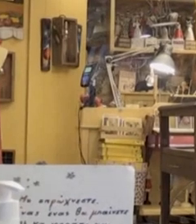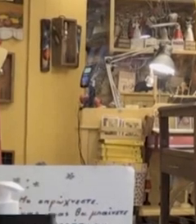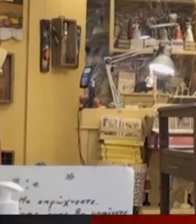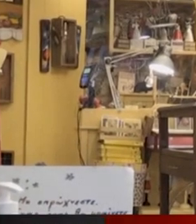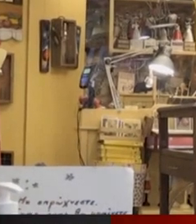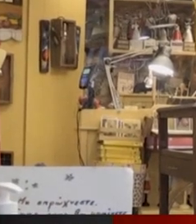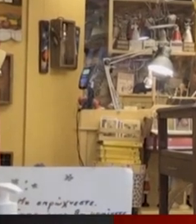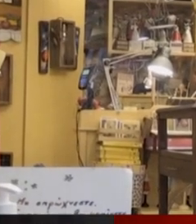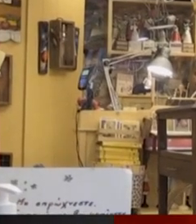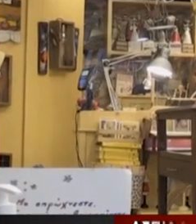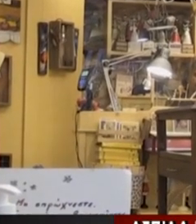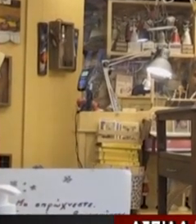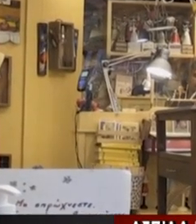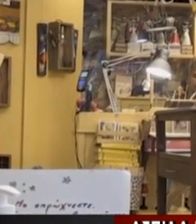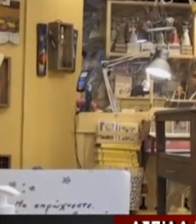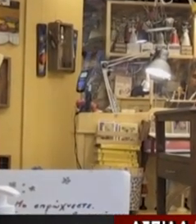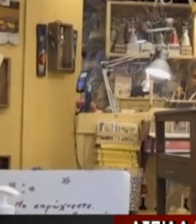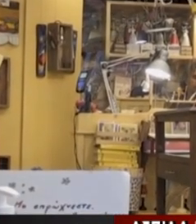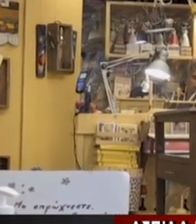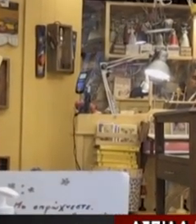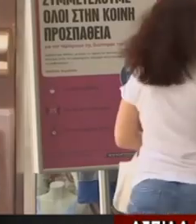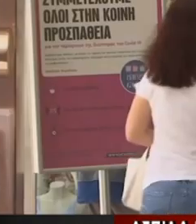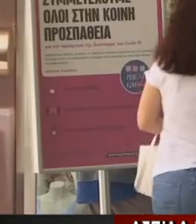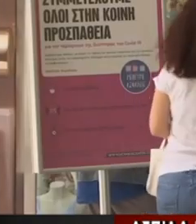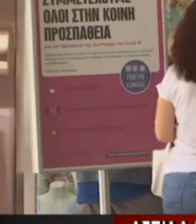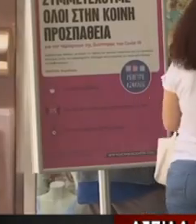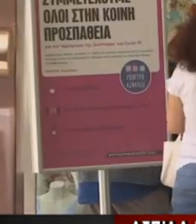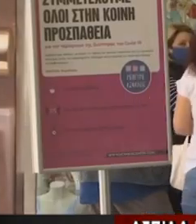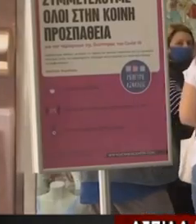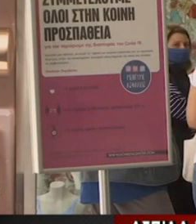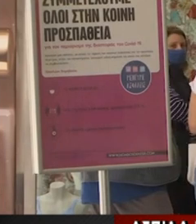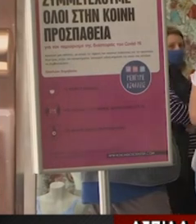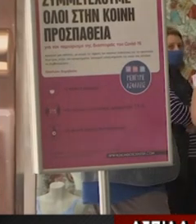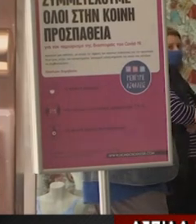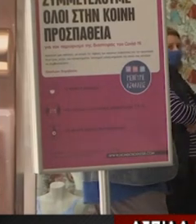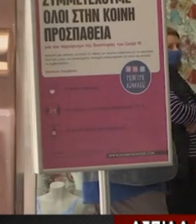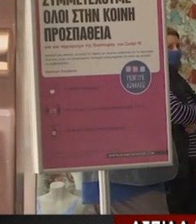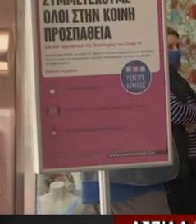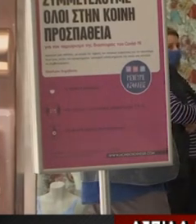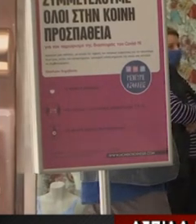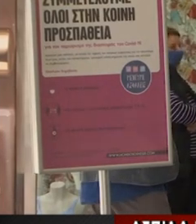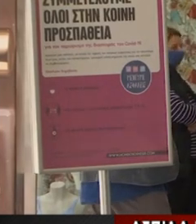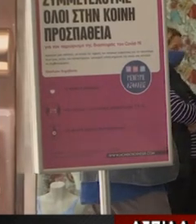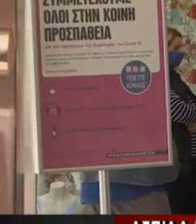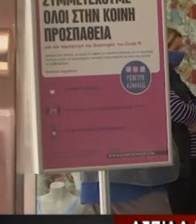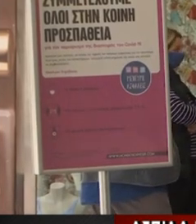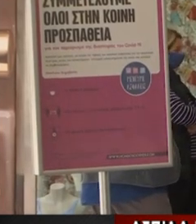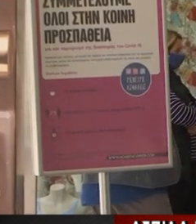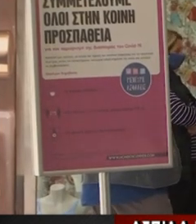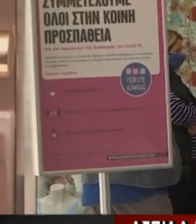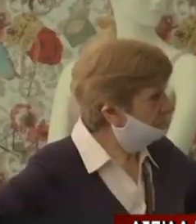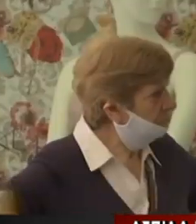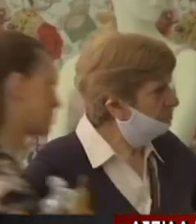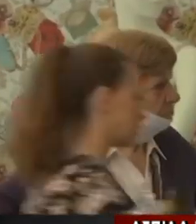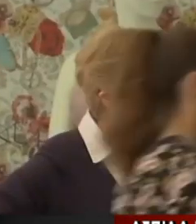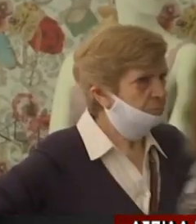Τα τελευταία κρούσματα που καταγράφονται διαρκώς αυξανόμενα οδήγησαν την κυβέρνηση να λάβει αμέσα μέτρα με πολύ χαρακτηριστικό την υποχρεώση χρήσης μάσκας σε όλους τους κλειστούς